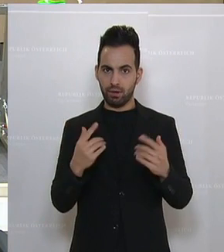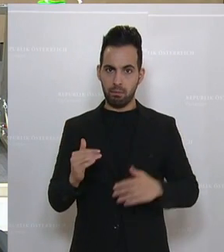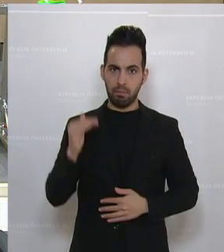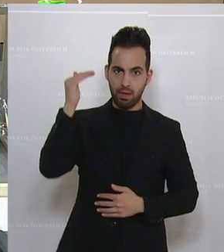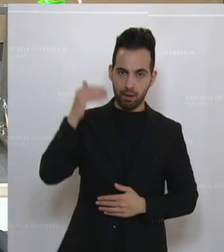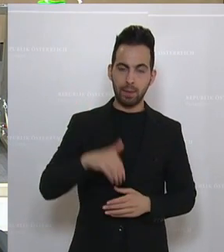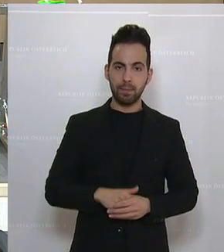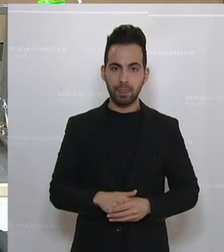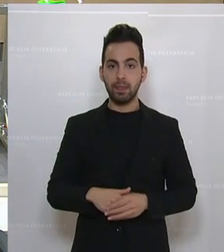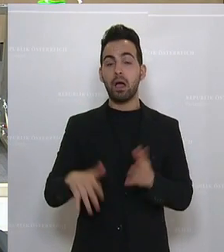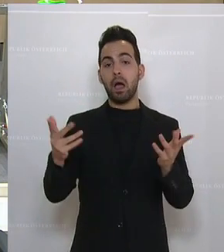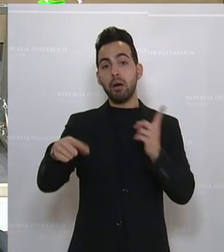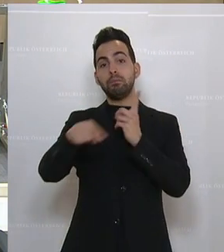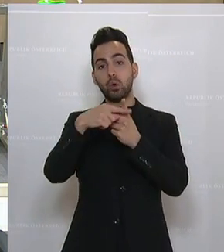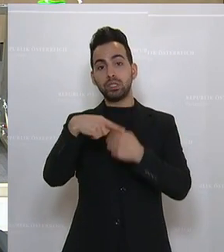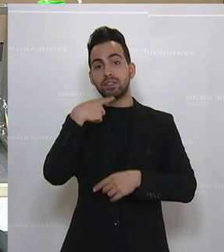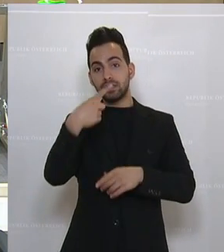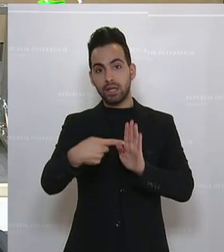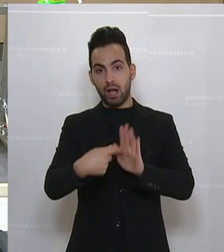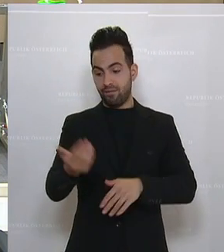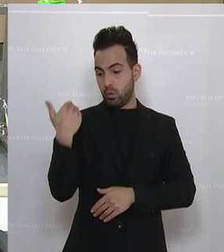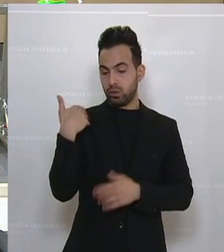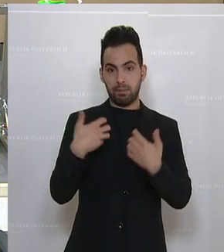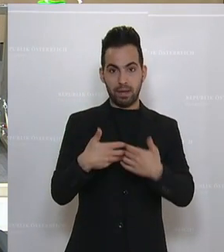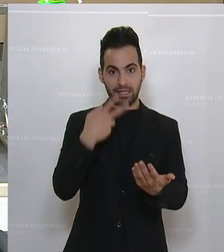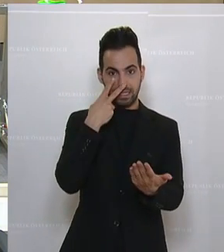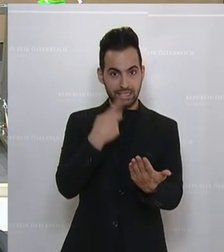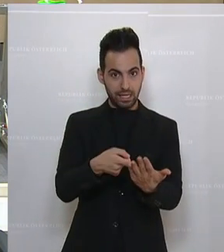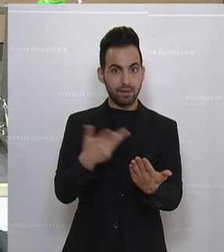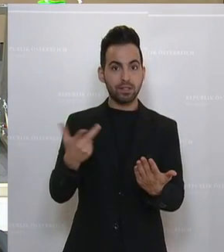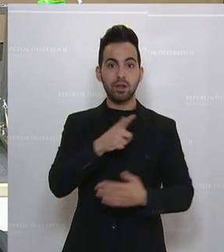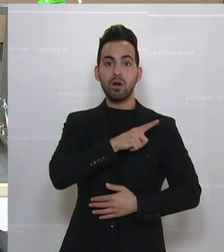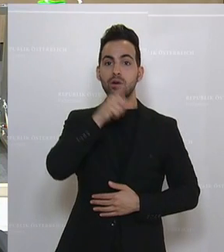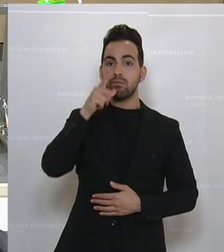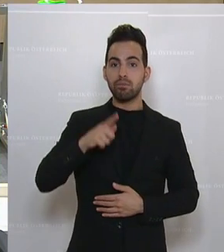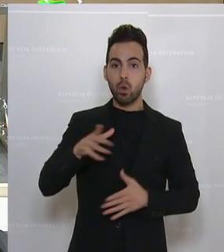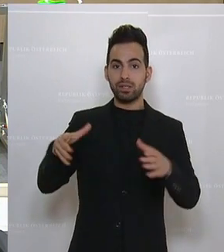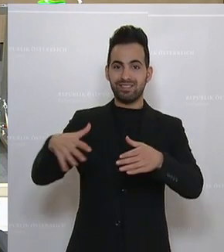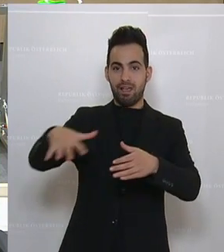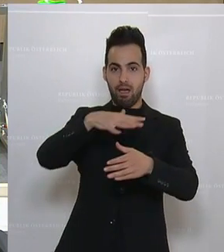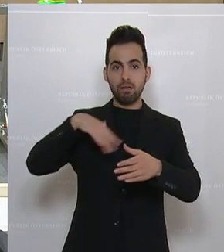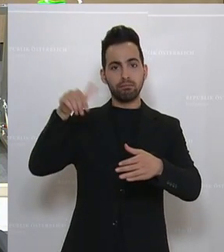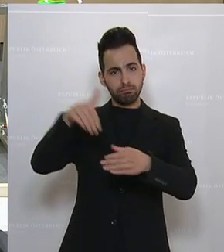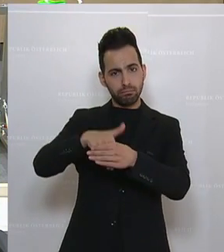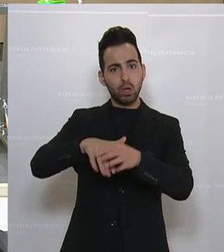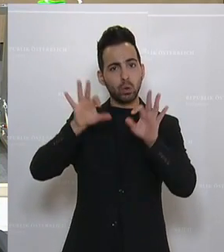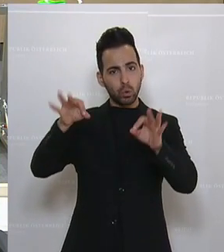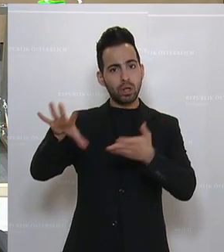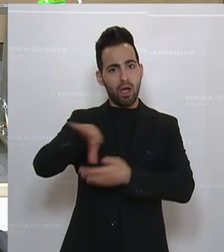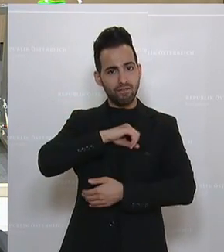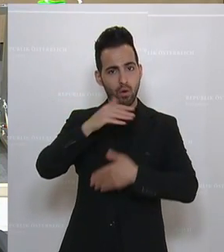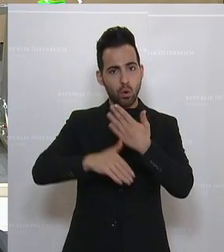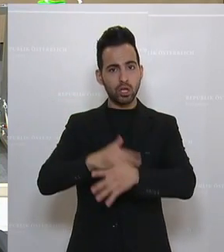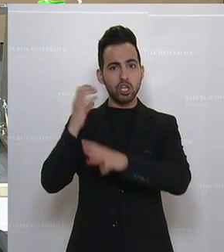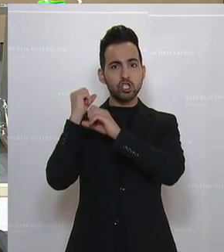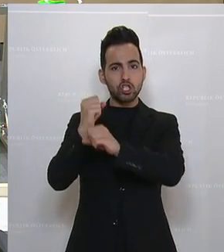haben. Positiv zu erwähnen ist, wie wir es erst kürzlich im Bericht gesehen haben, dass der Polizei wirklich gute Erfolge im Kampf gegen das